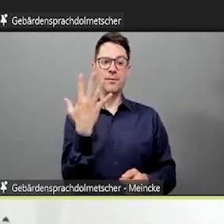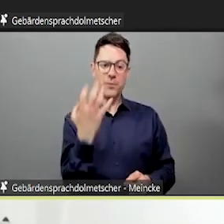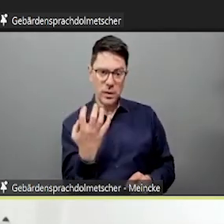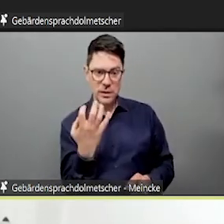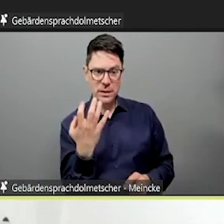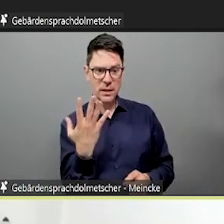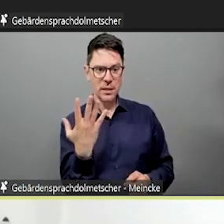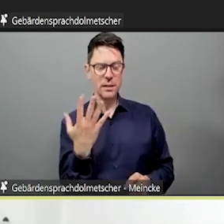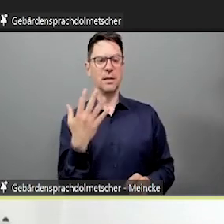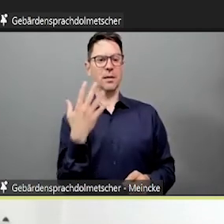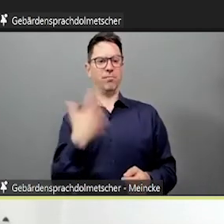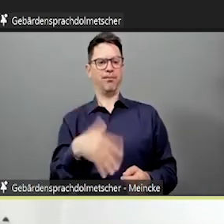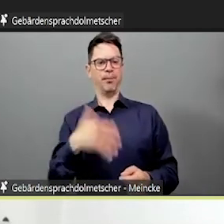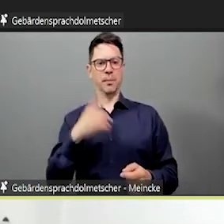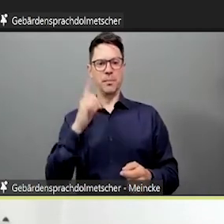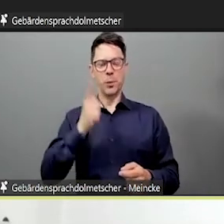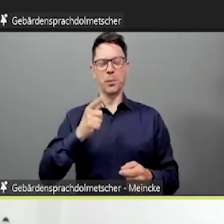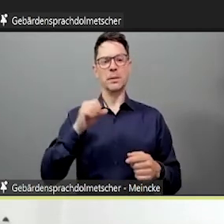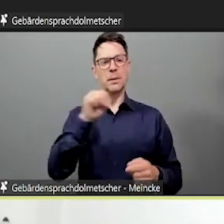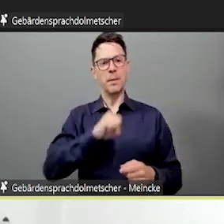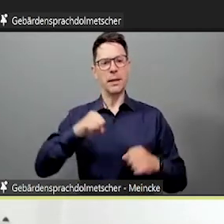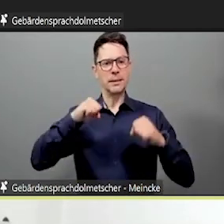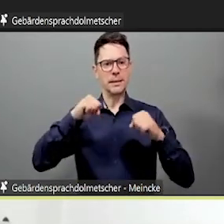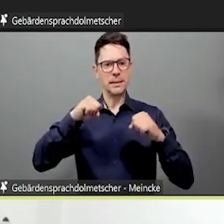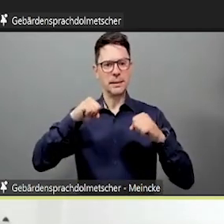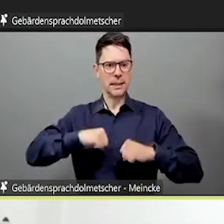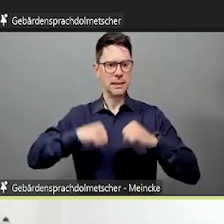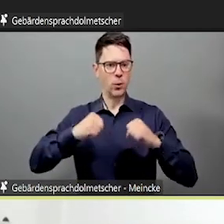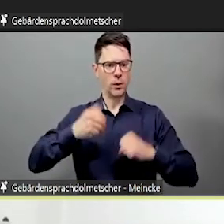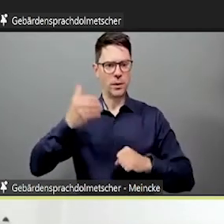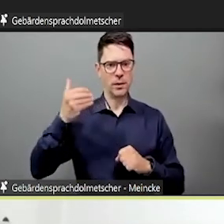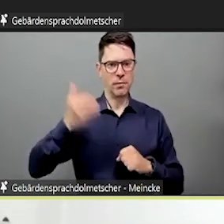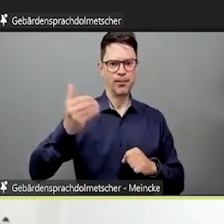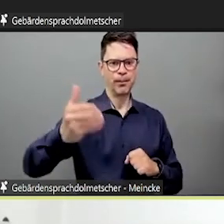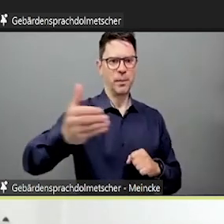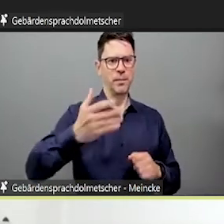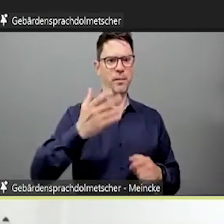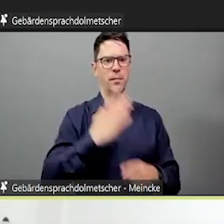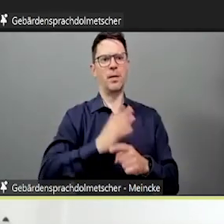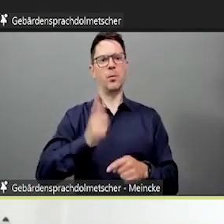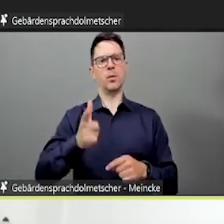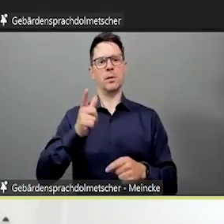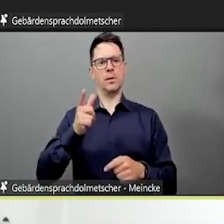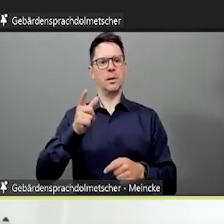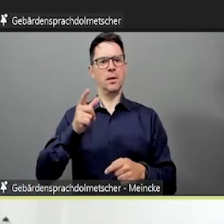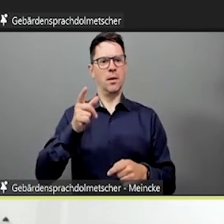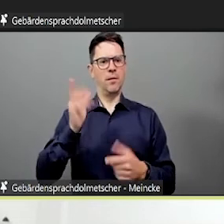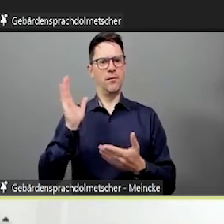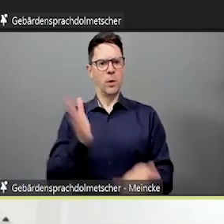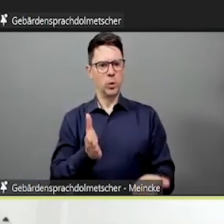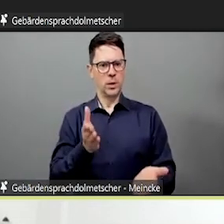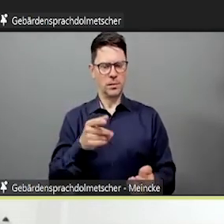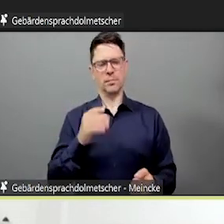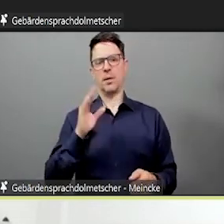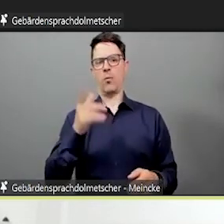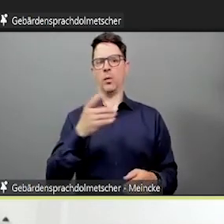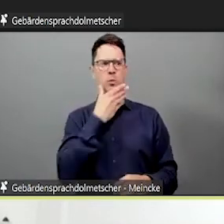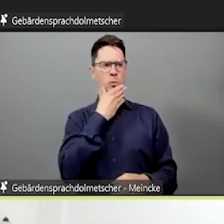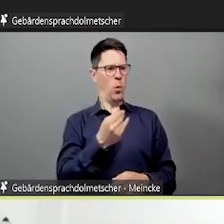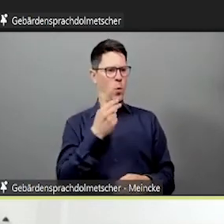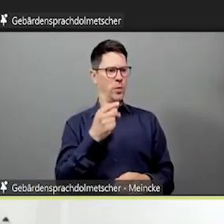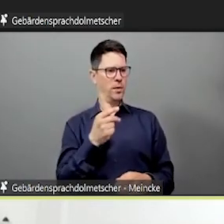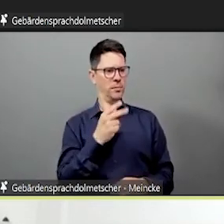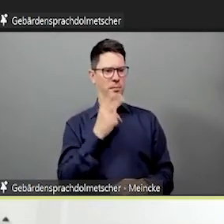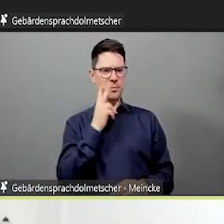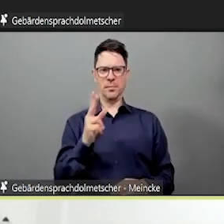Auftrag, man sollte ein Foto von seinem Hobby als Bild, als Aufhänger nutzen und dann den Steckbrief und sich eben